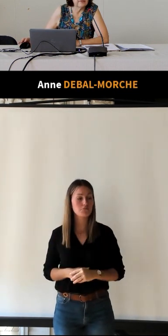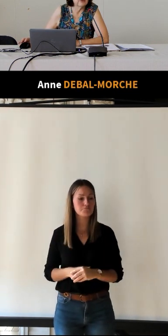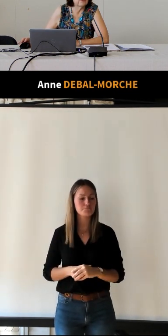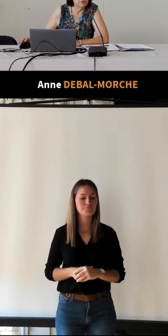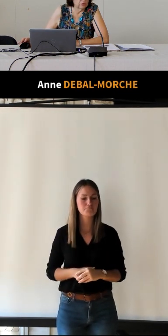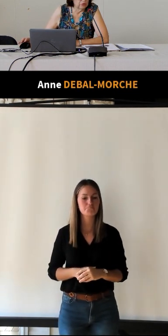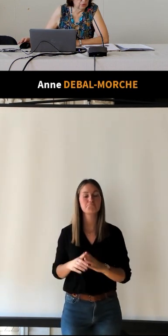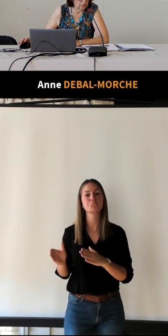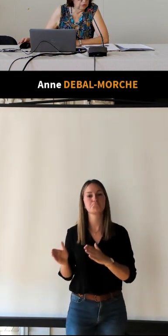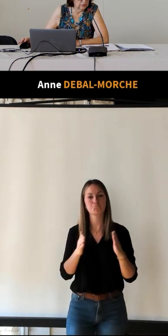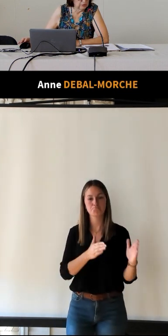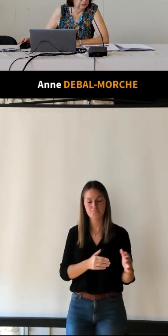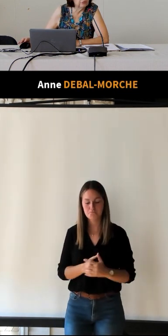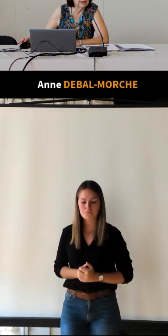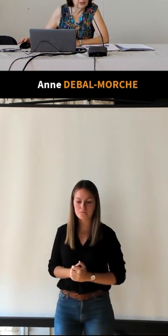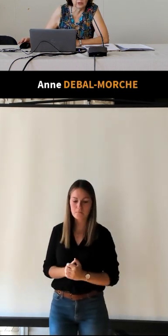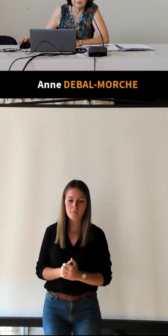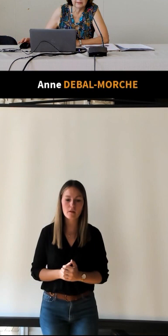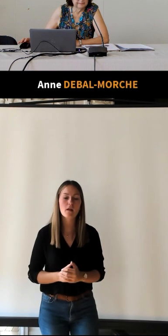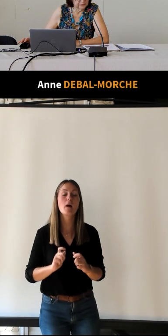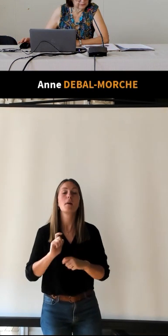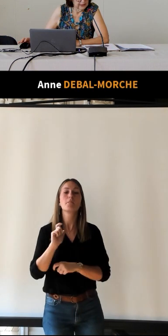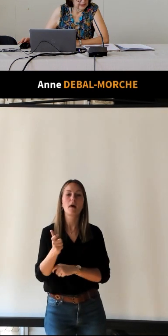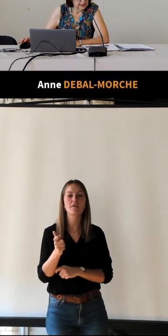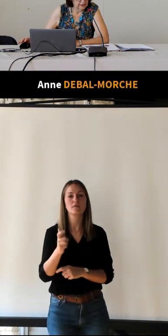intervient, donc, le rôle du Touring Club,